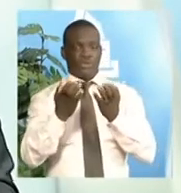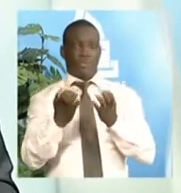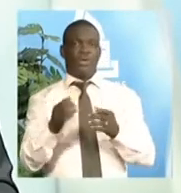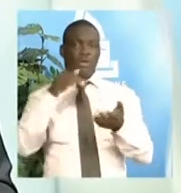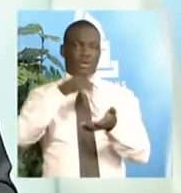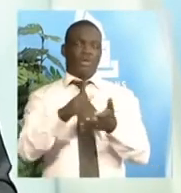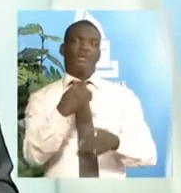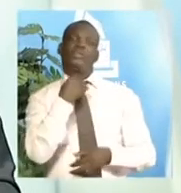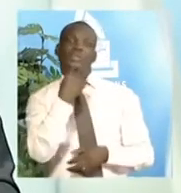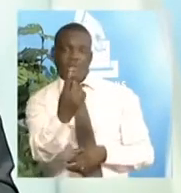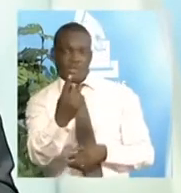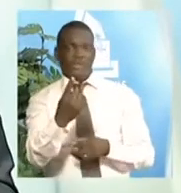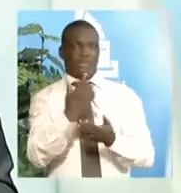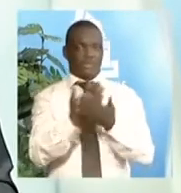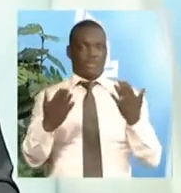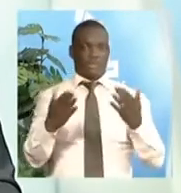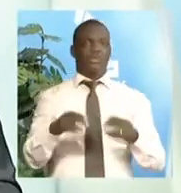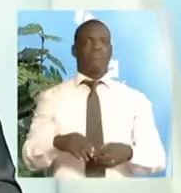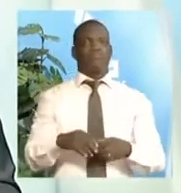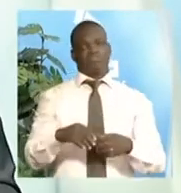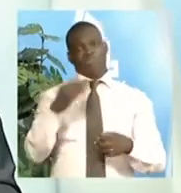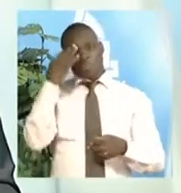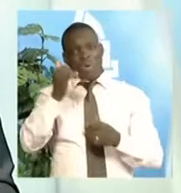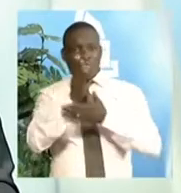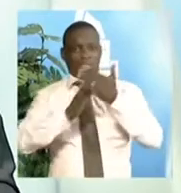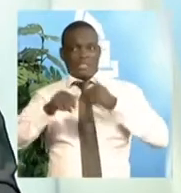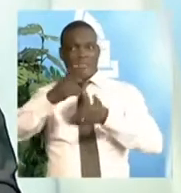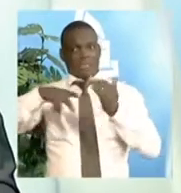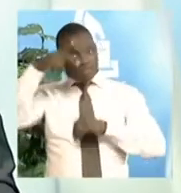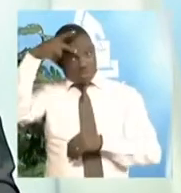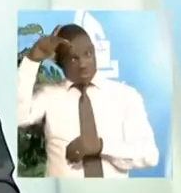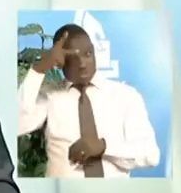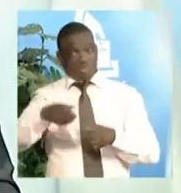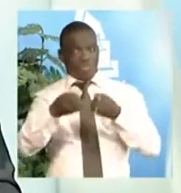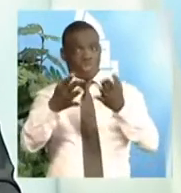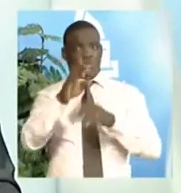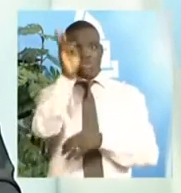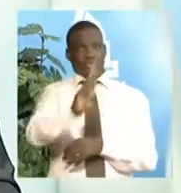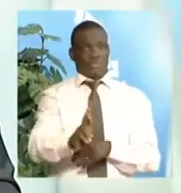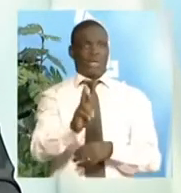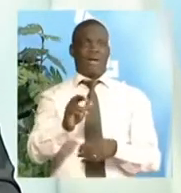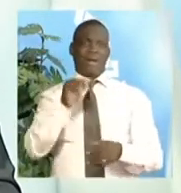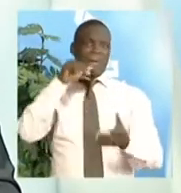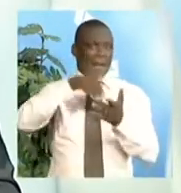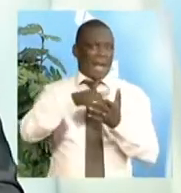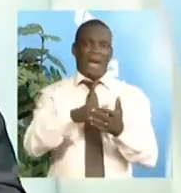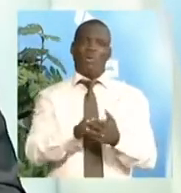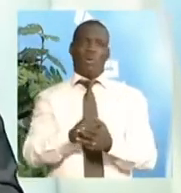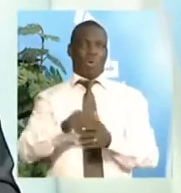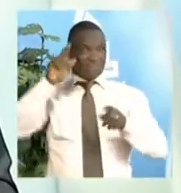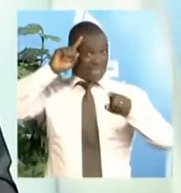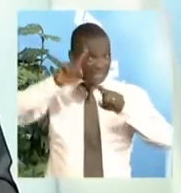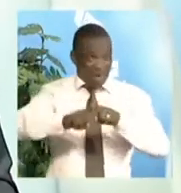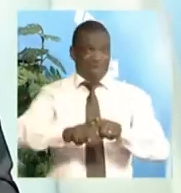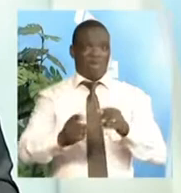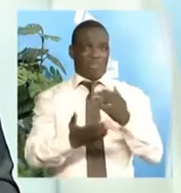amène certains partis politiques à proclamer les résultats ou à donner des résultats qui n pas été consolidés par la Commission électorale indépendante.